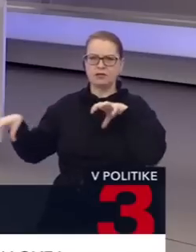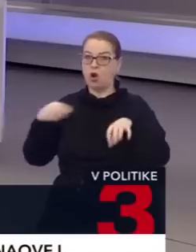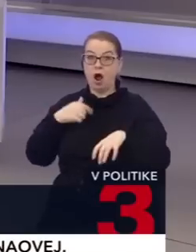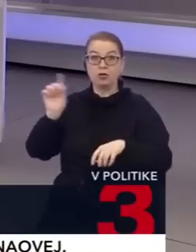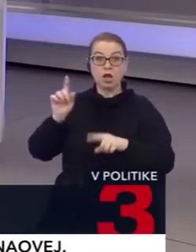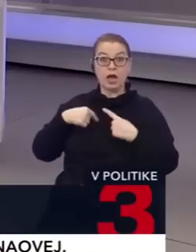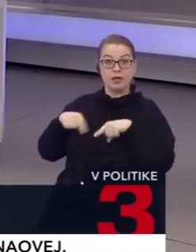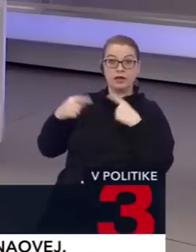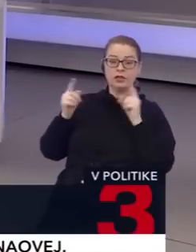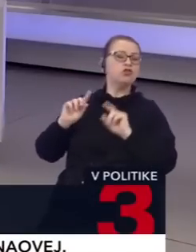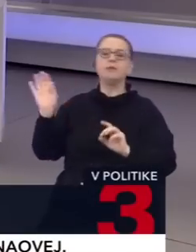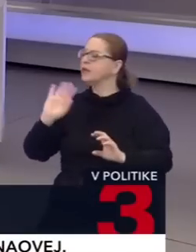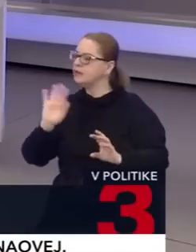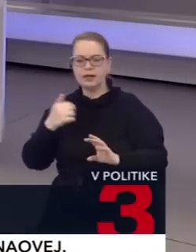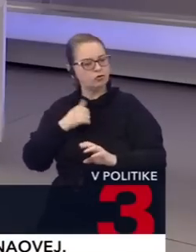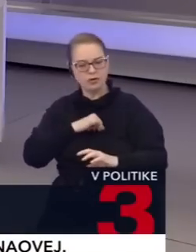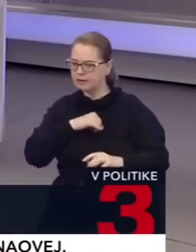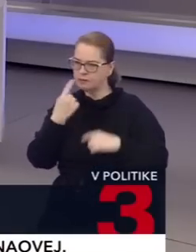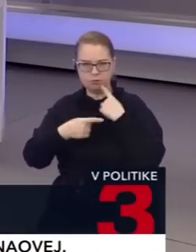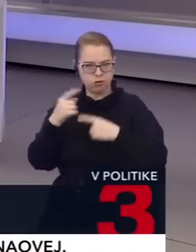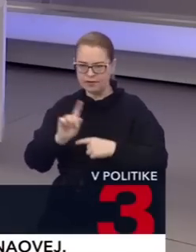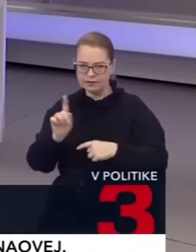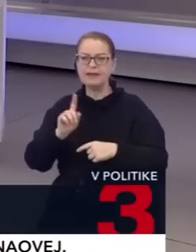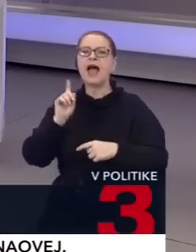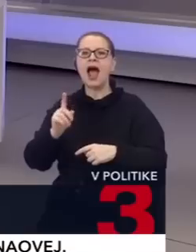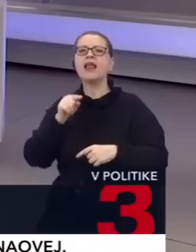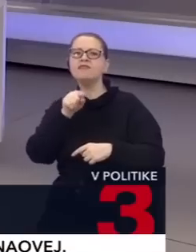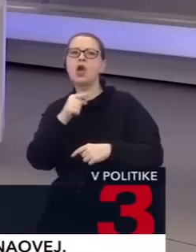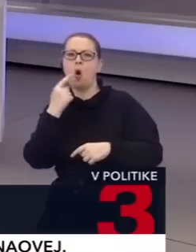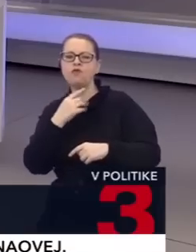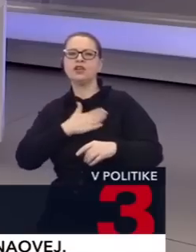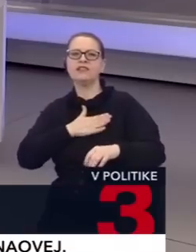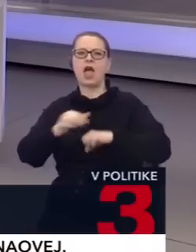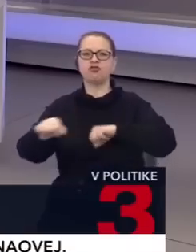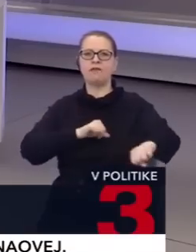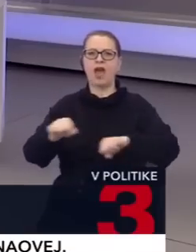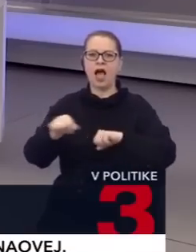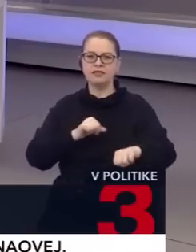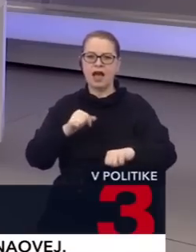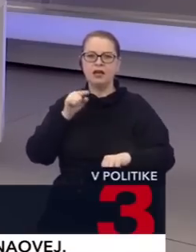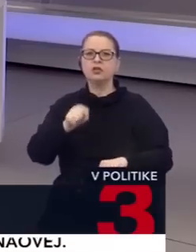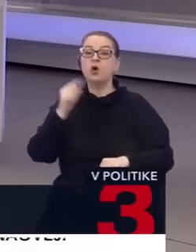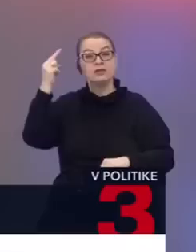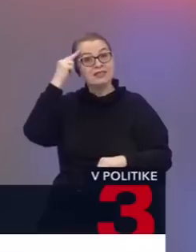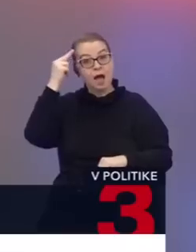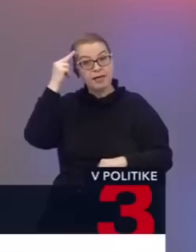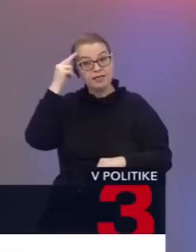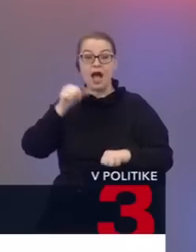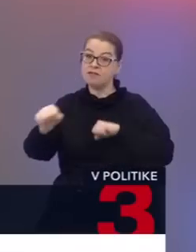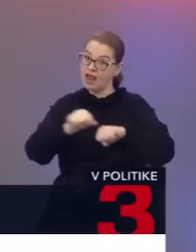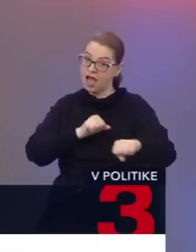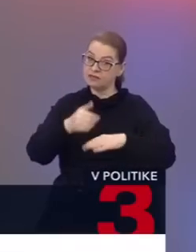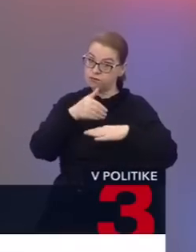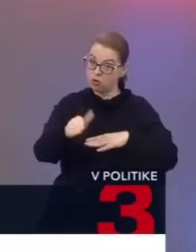žiadnu... Nie, to vôbec nemyslím. Ak vy hovoríte naša vláda, myslíte tým, že by vláda